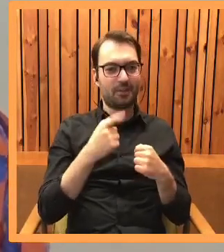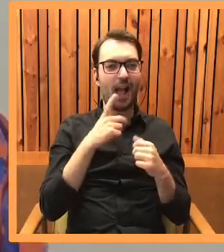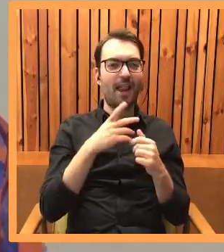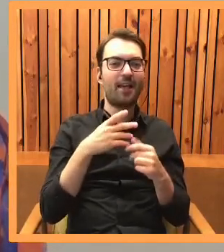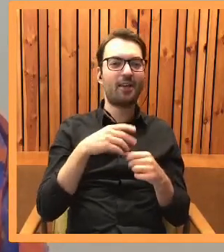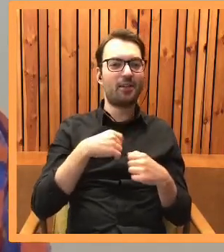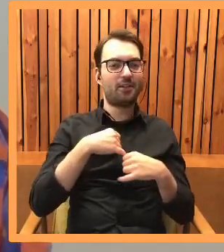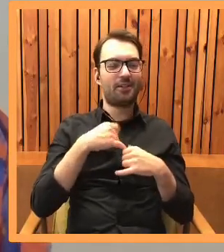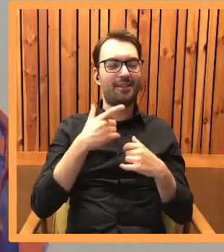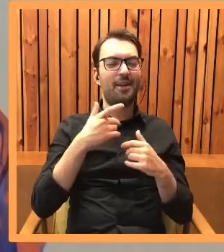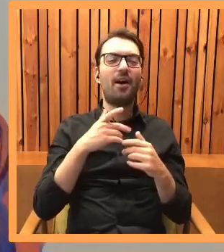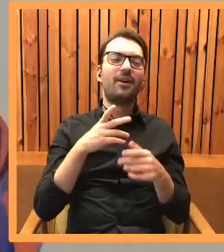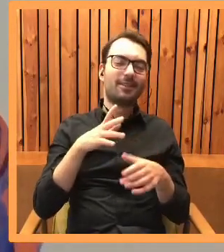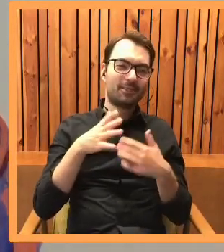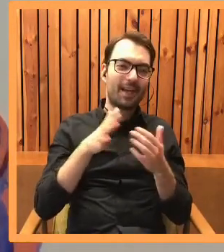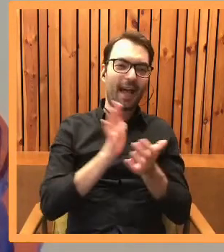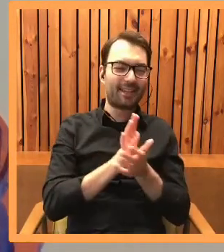ducha.